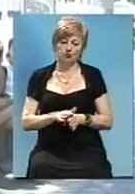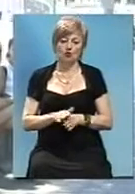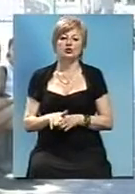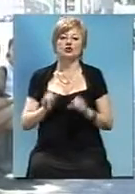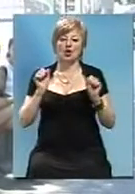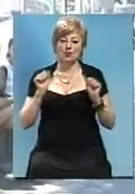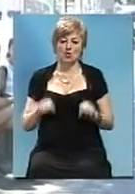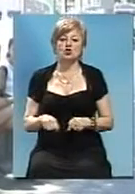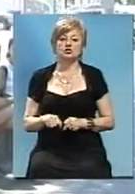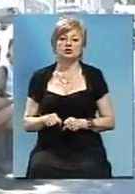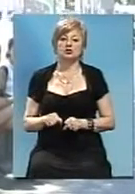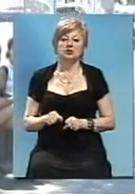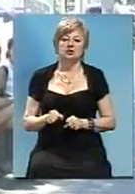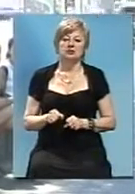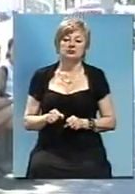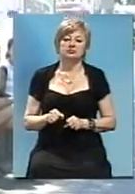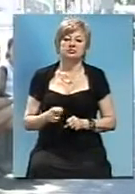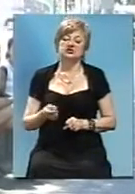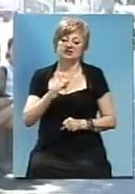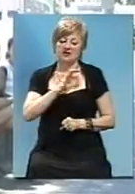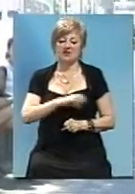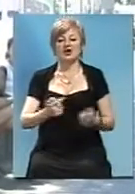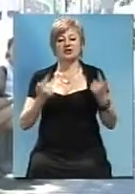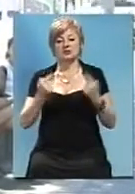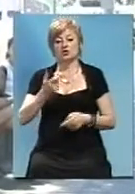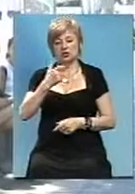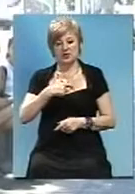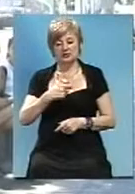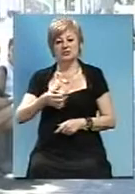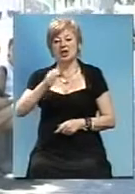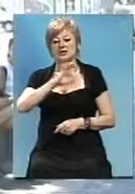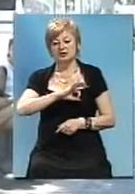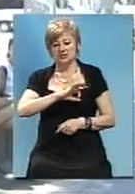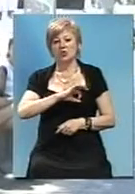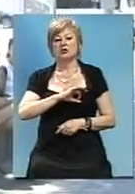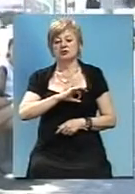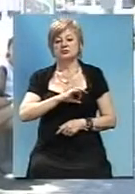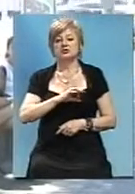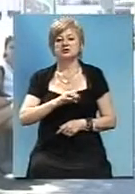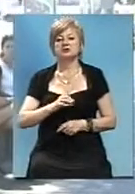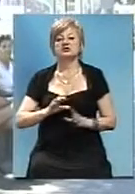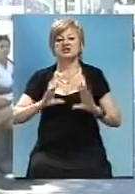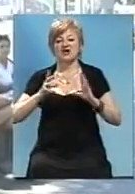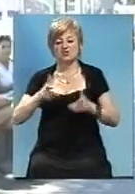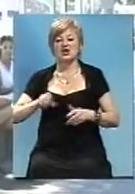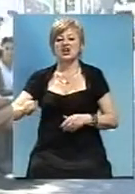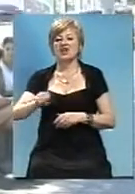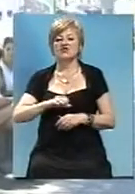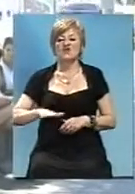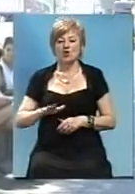може з вигодою з большой для себе використовувати своє транзитне преимущество в мире і в Європі.